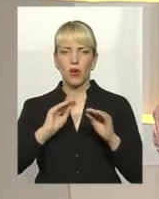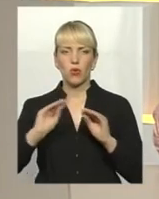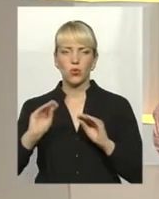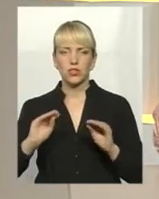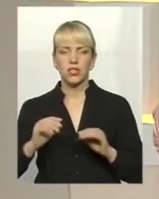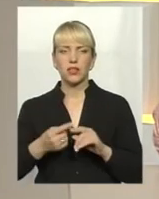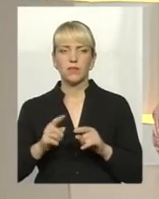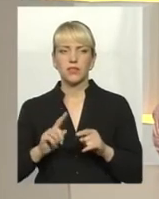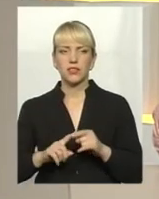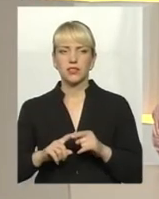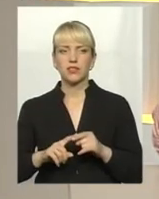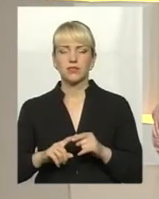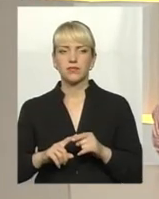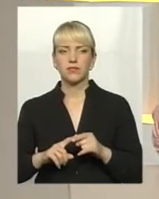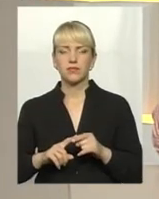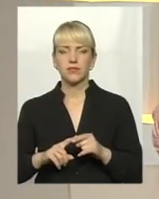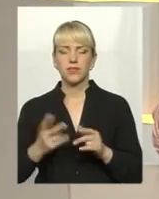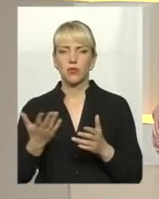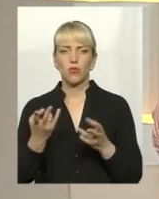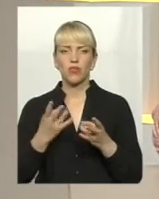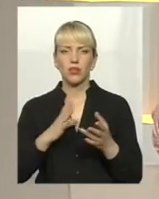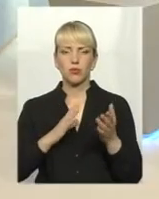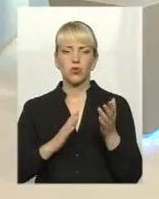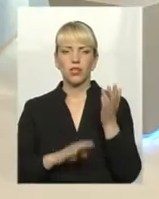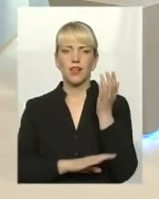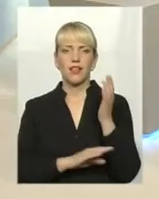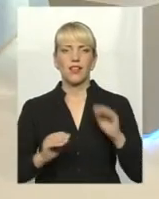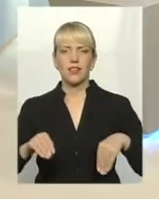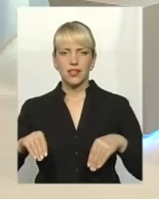розміщення, на яким має бути насладження, які